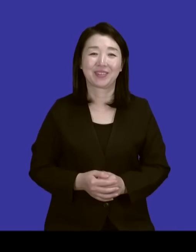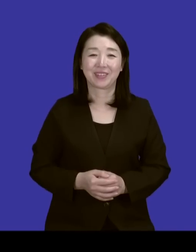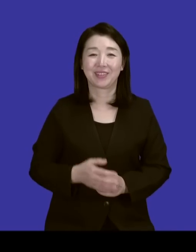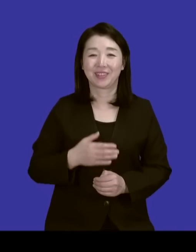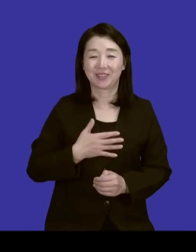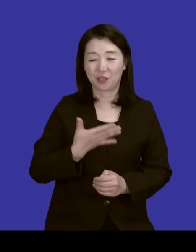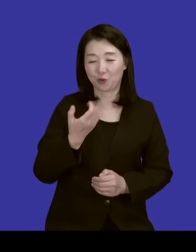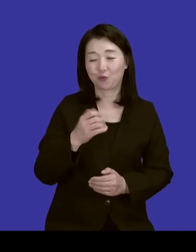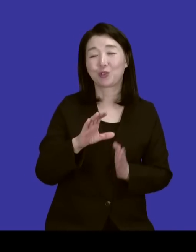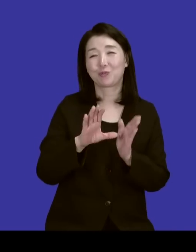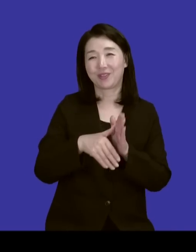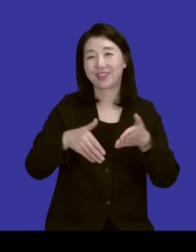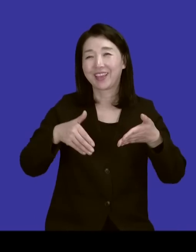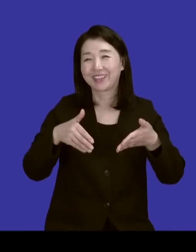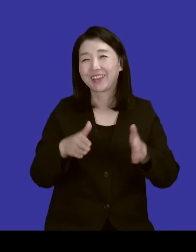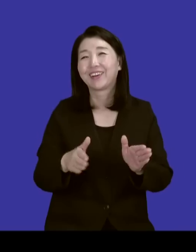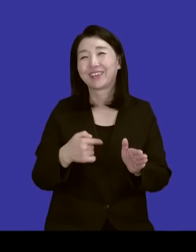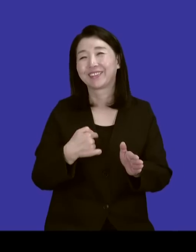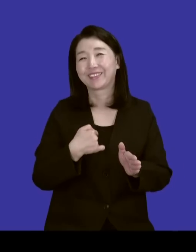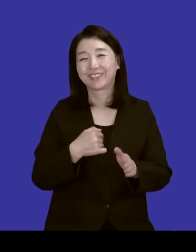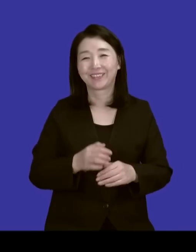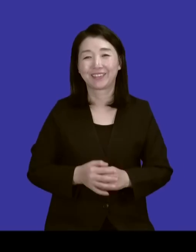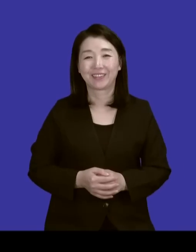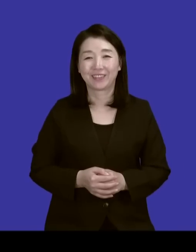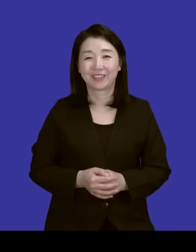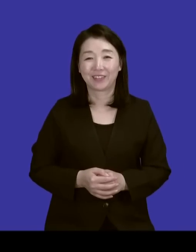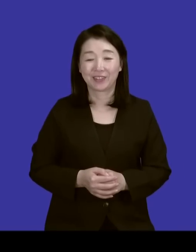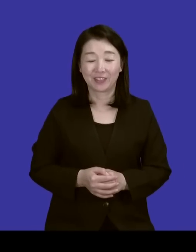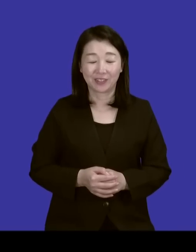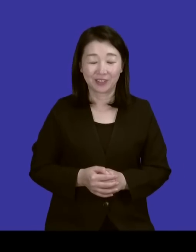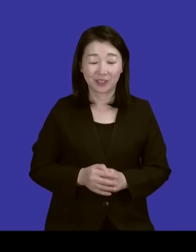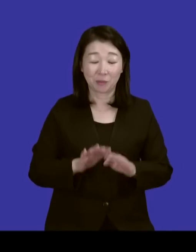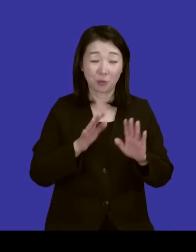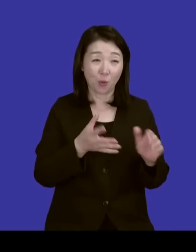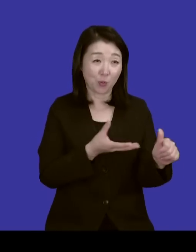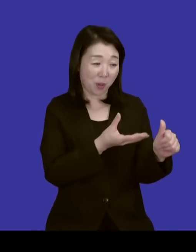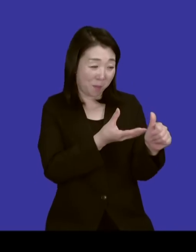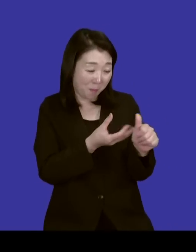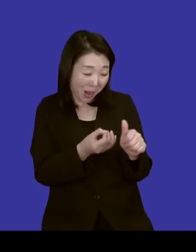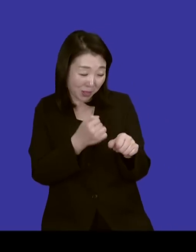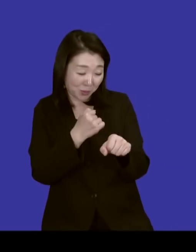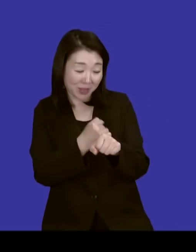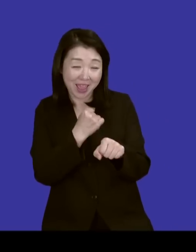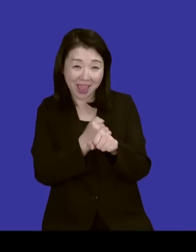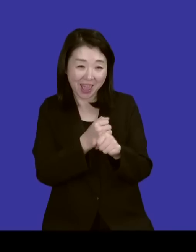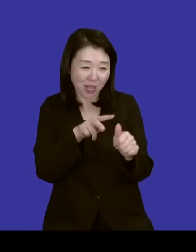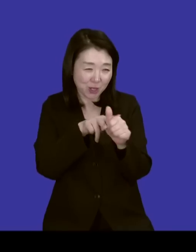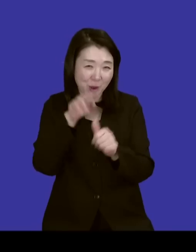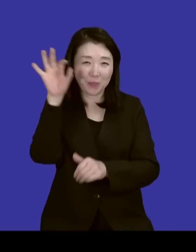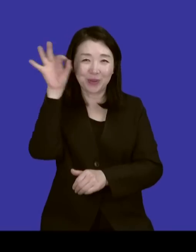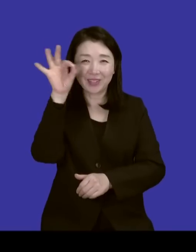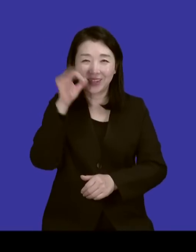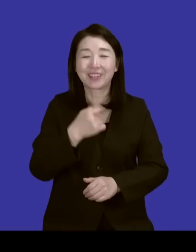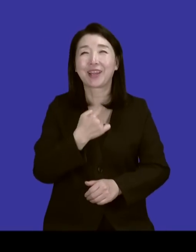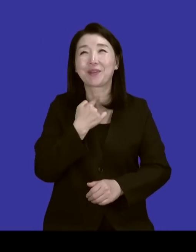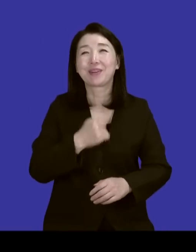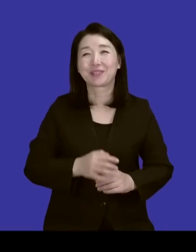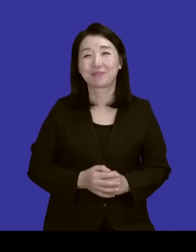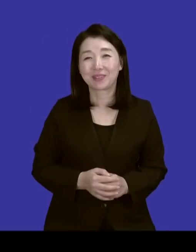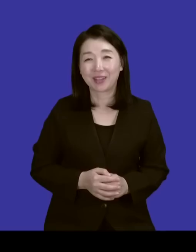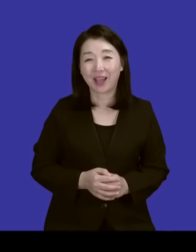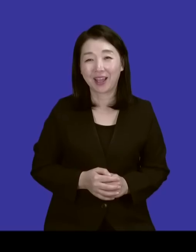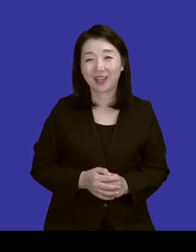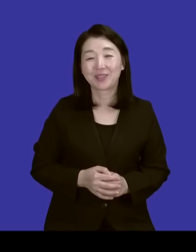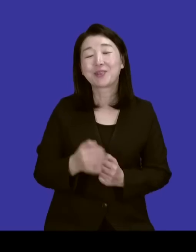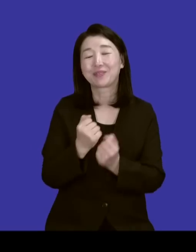90년생이어가지고 사실 여기 나오신다고 해서 그래서 좀 찾아보기도 했죠. 목사님 과거에 대해서 좀